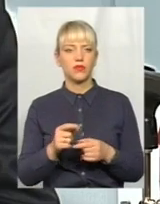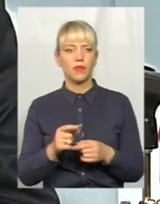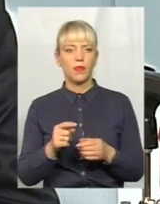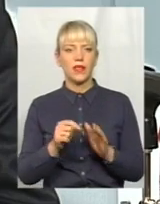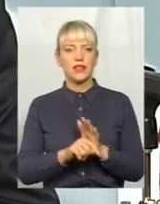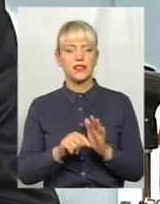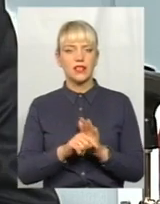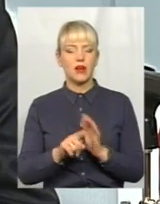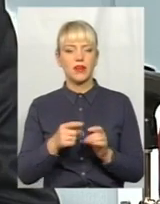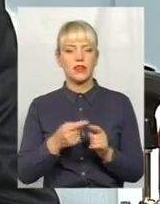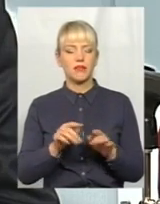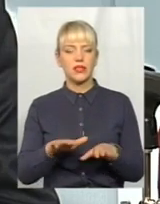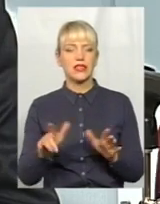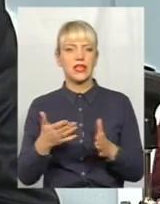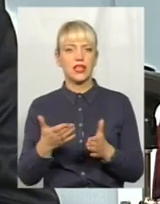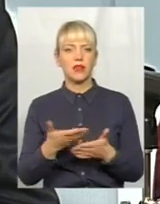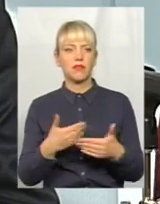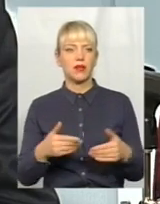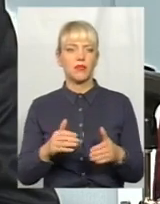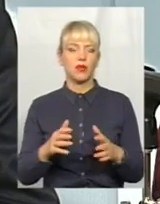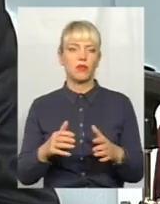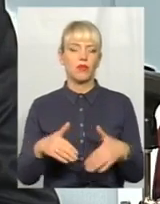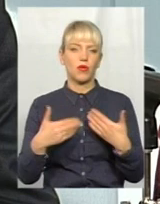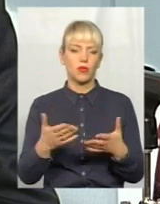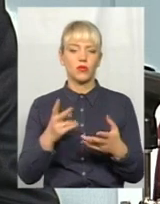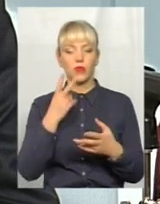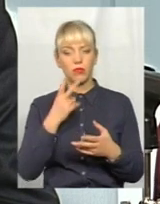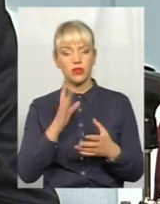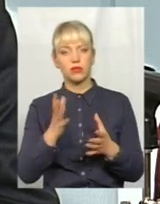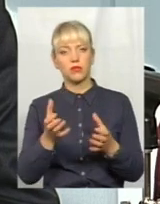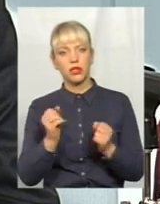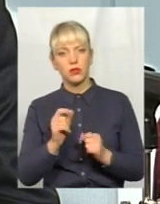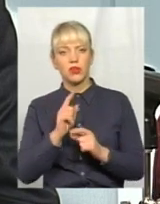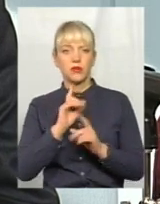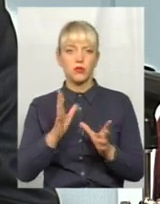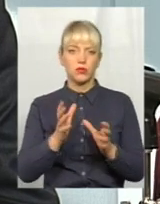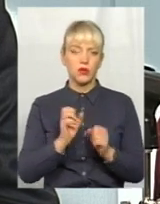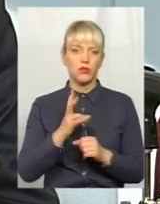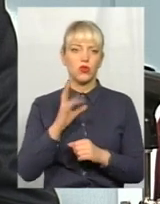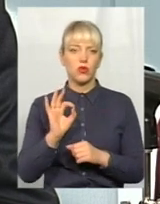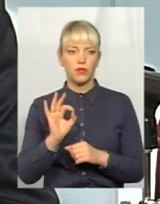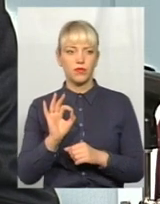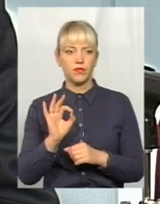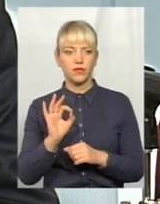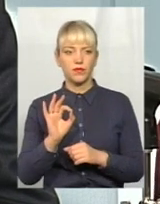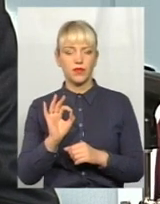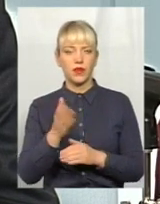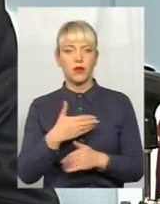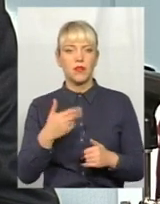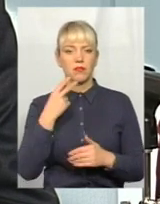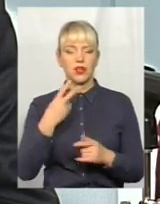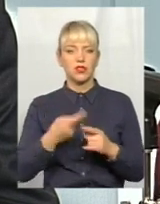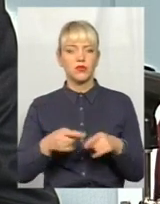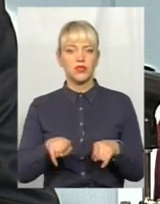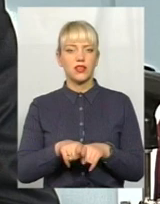те місце, яке ми пропонуємо, побачимо, чи приймуть, чи не приймуть. Вже рішення буде за міським головою. Але ми бачимо це